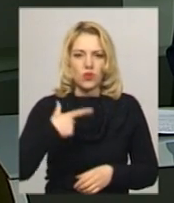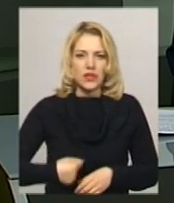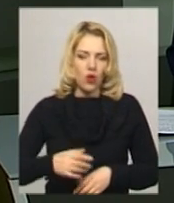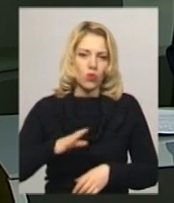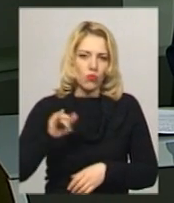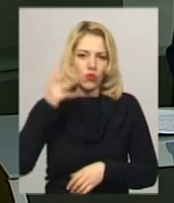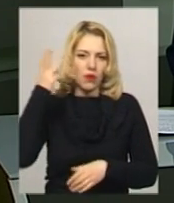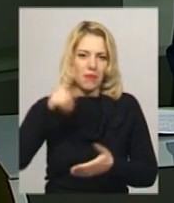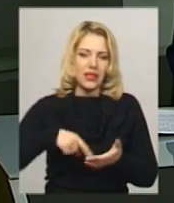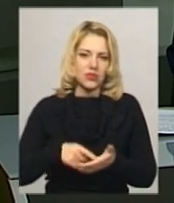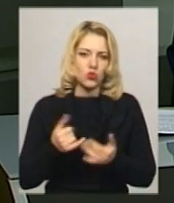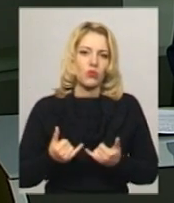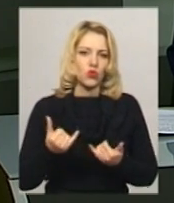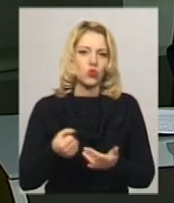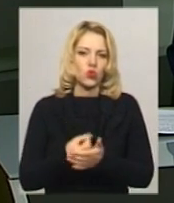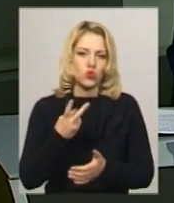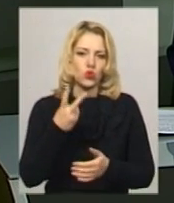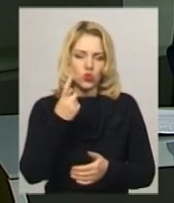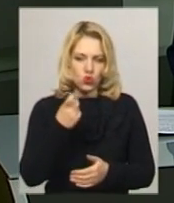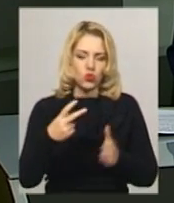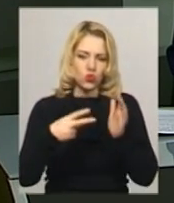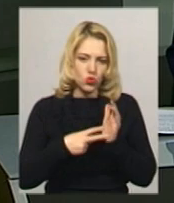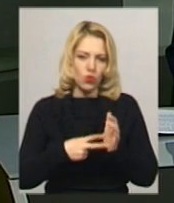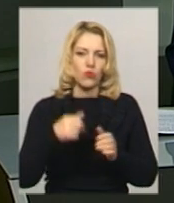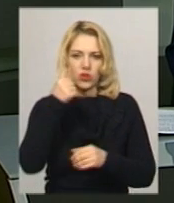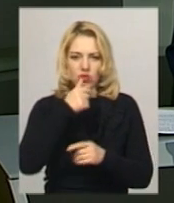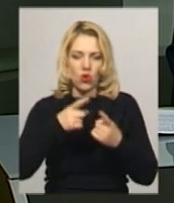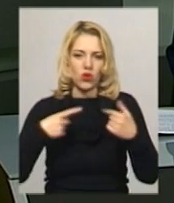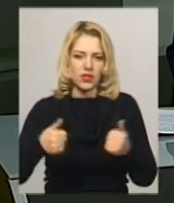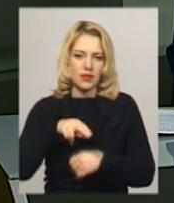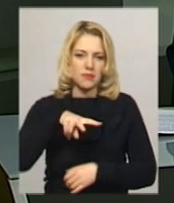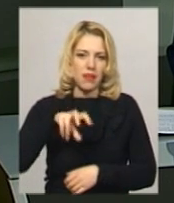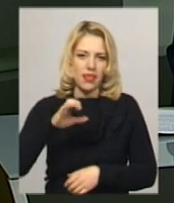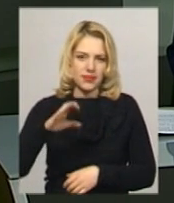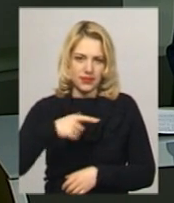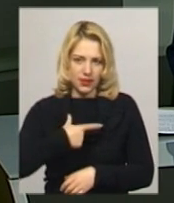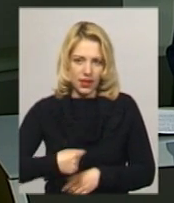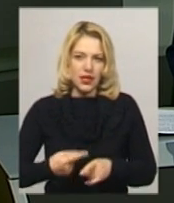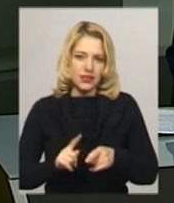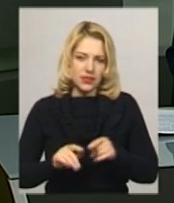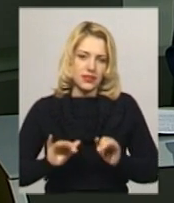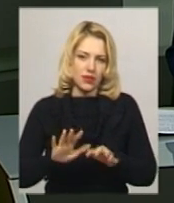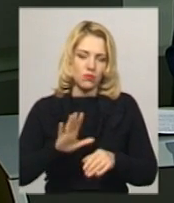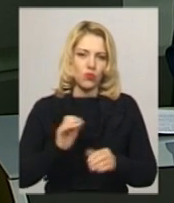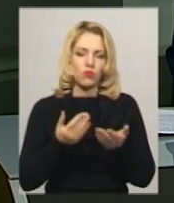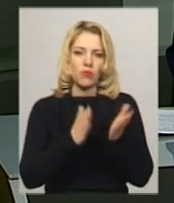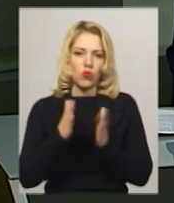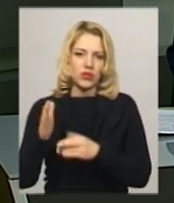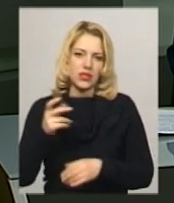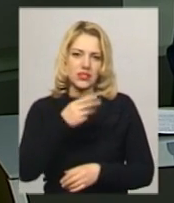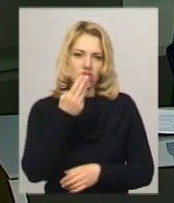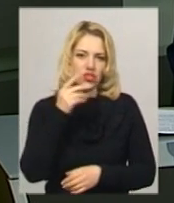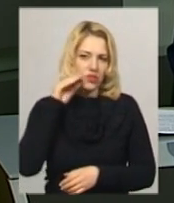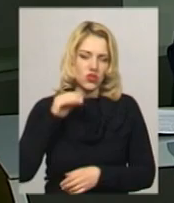Хмельницькому. Приурочили його до 107-ї річниці організації «Пласт». Захід відбувся у бібліотеці імені Тараса Шевченка, де учасники